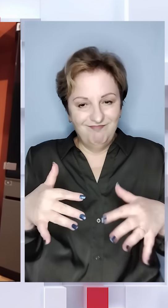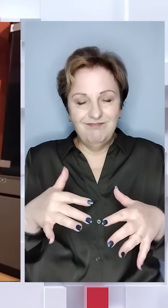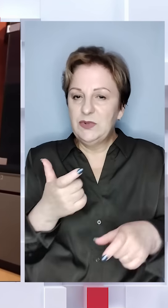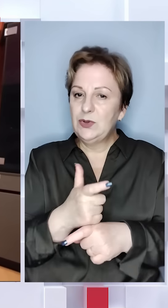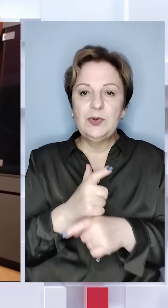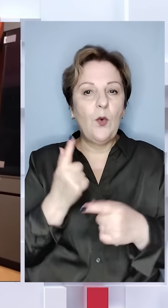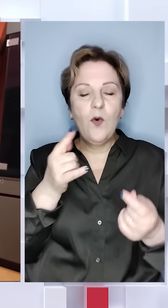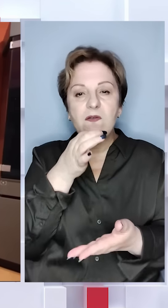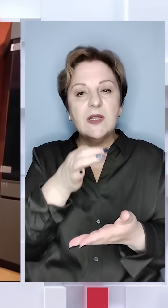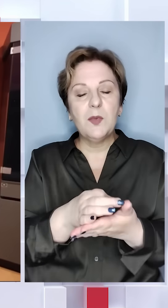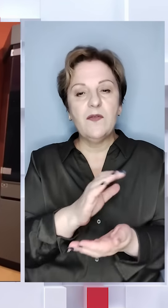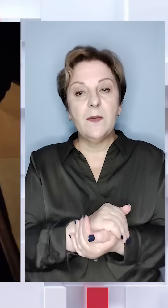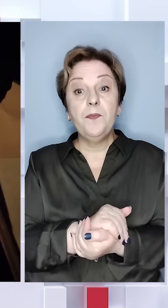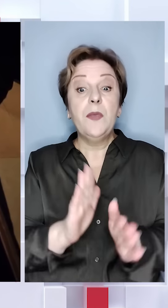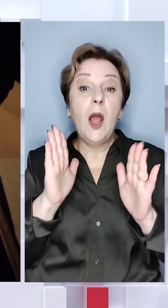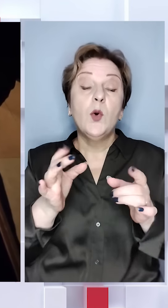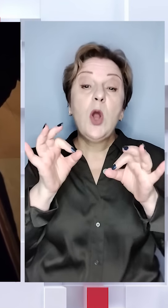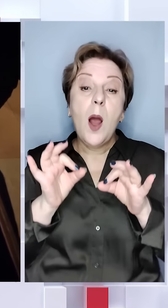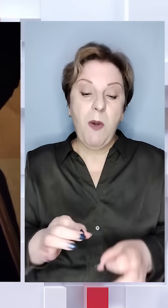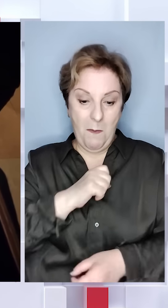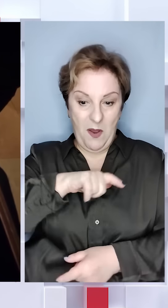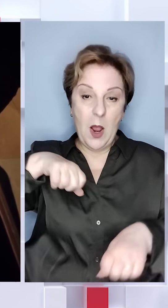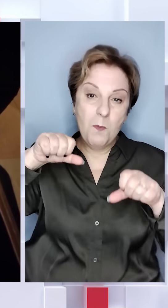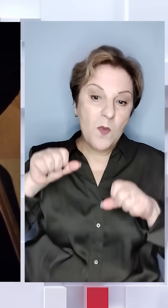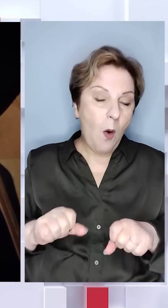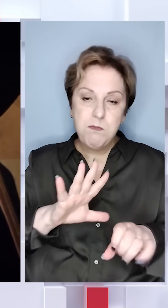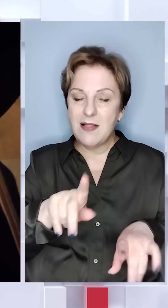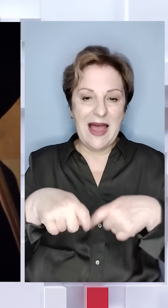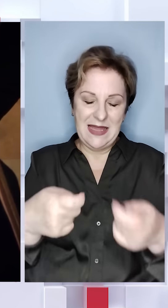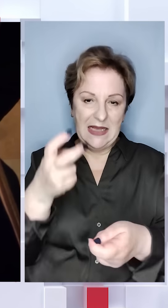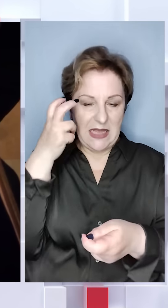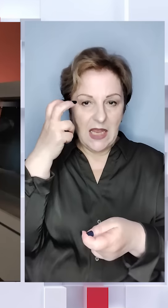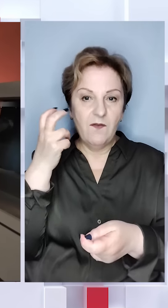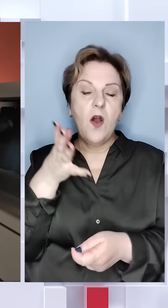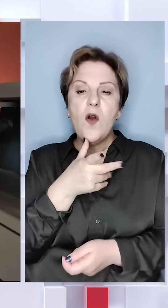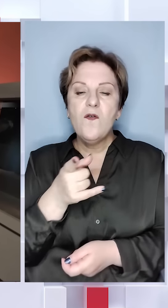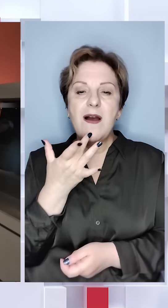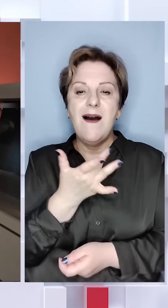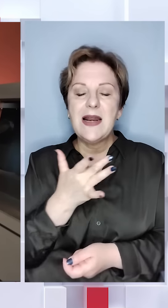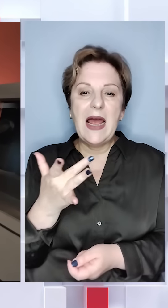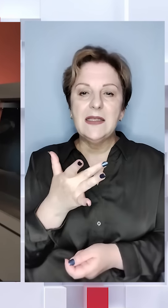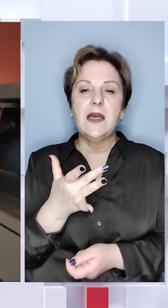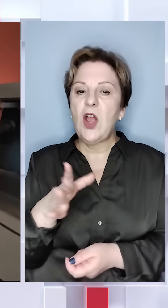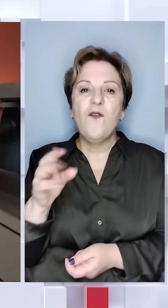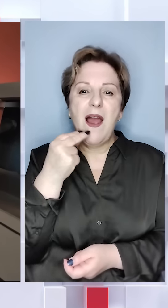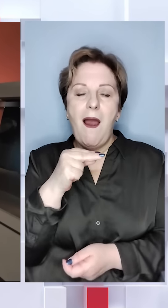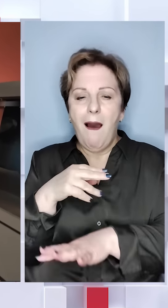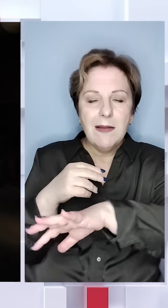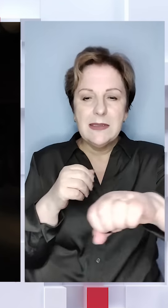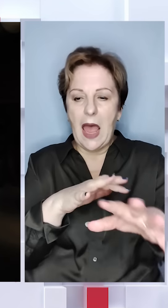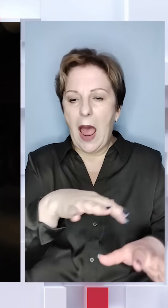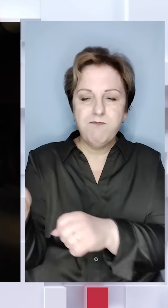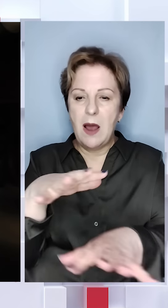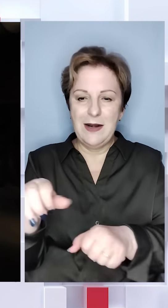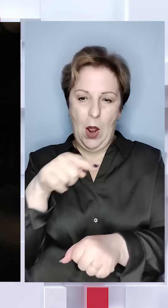Це дуже велика відповідальність. Хоча насправді пектораль могла б не дістатися Києву. За радянських часів усе найкраще забирали